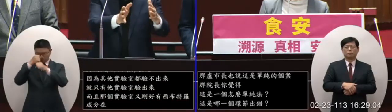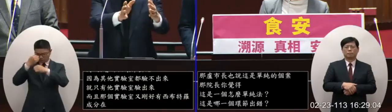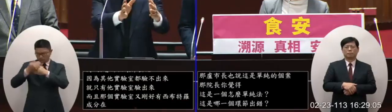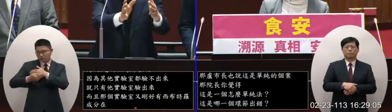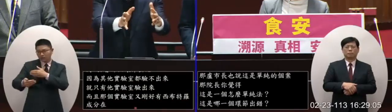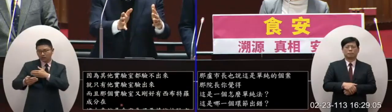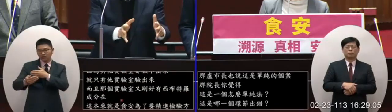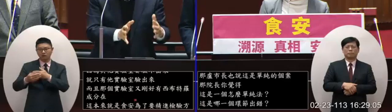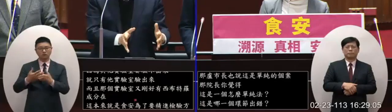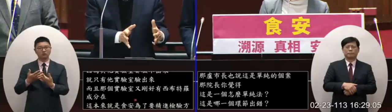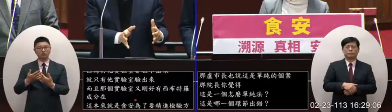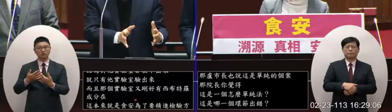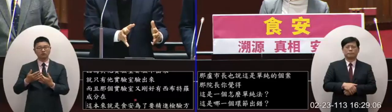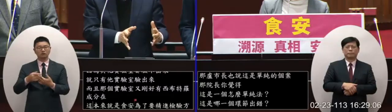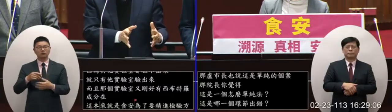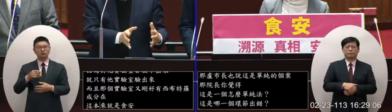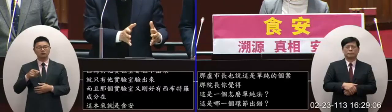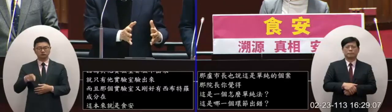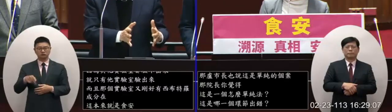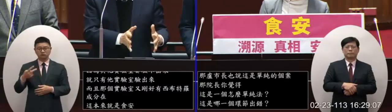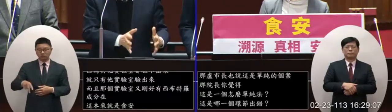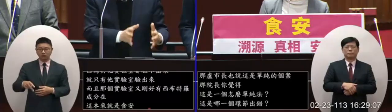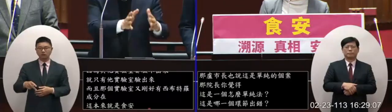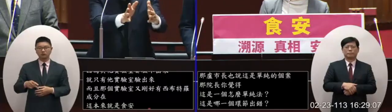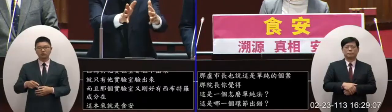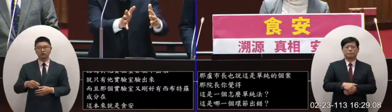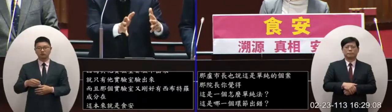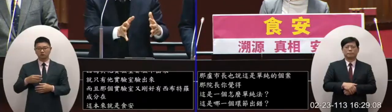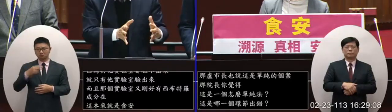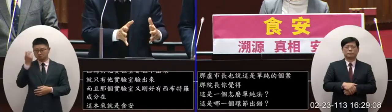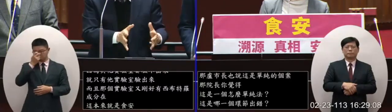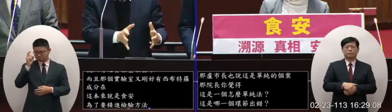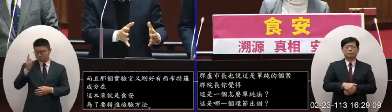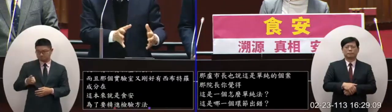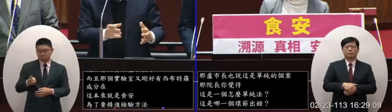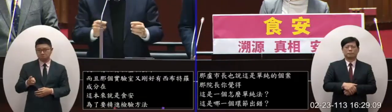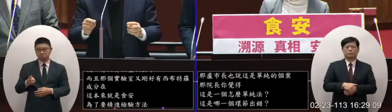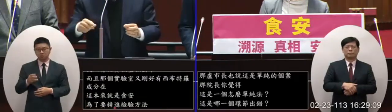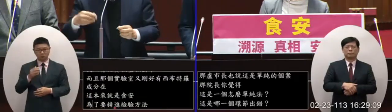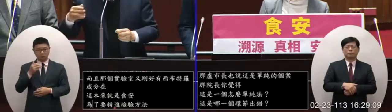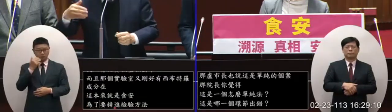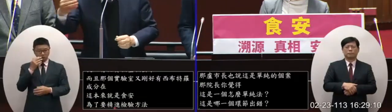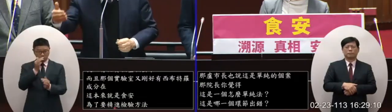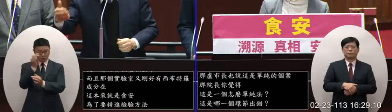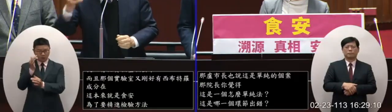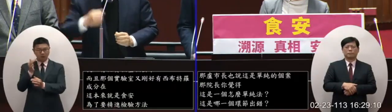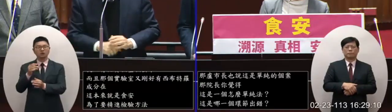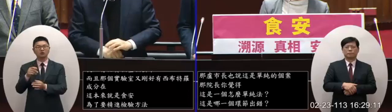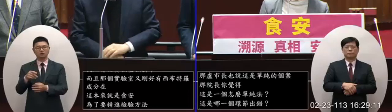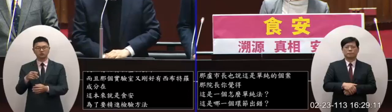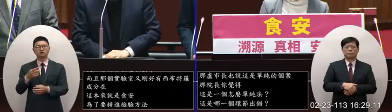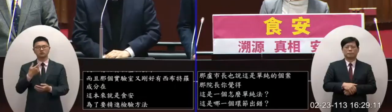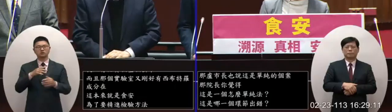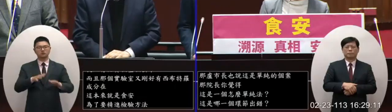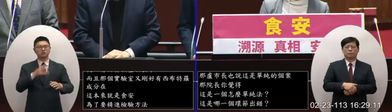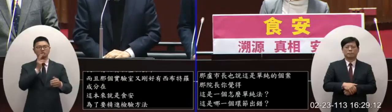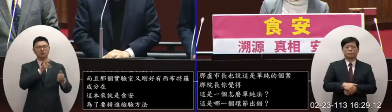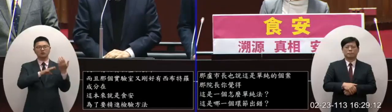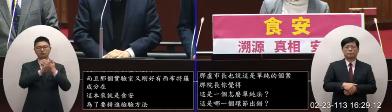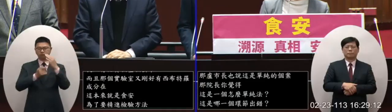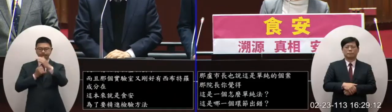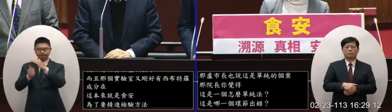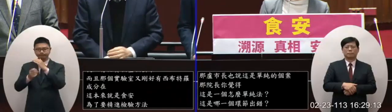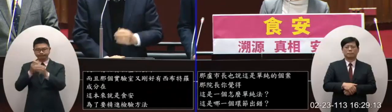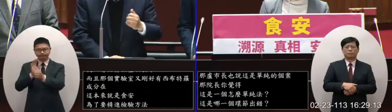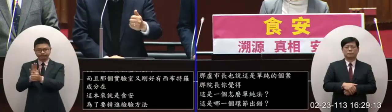然後呢要所有的這個復驗的情況都能夠做得很好所以才會去做這個實驗室的調